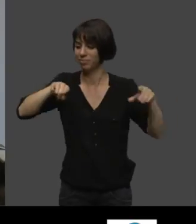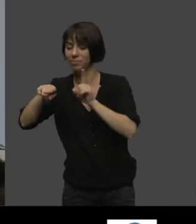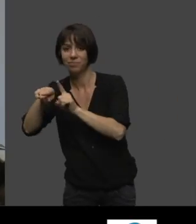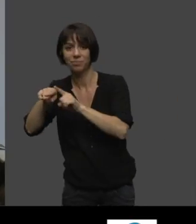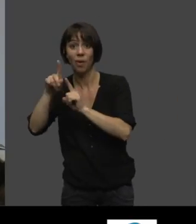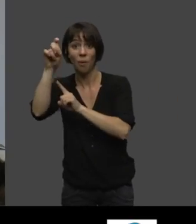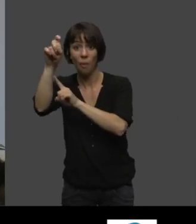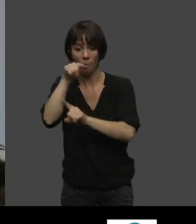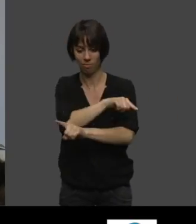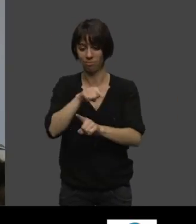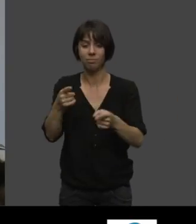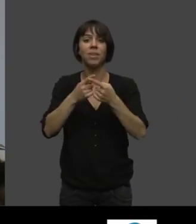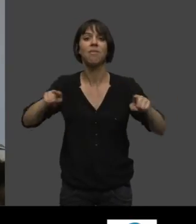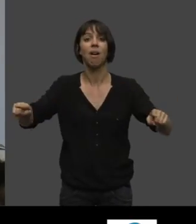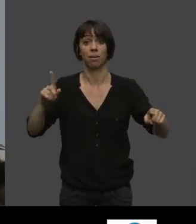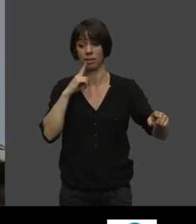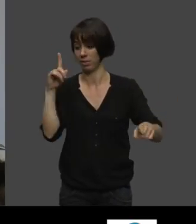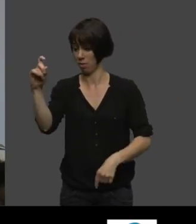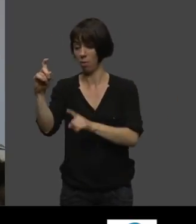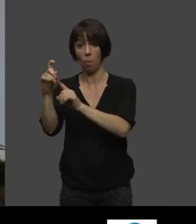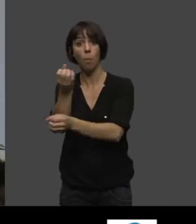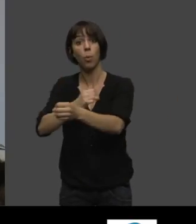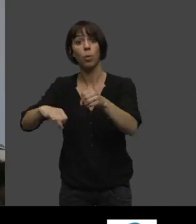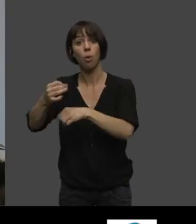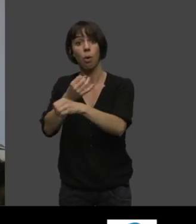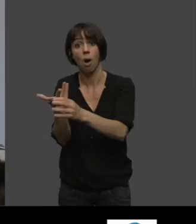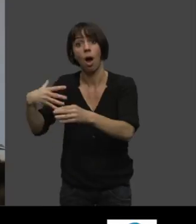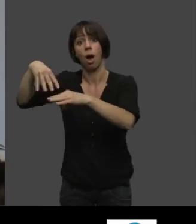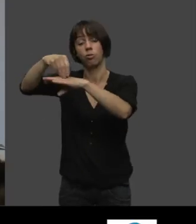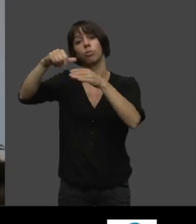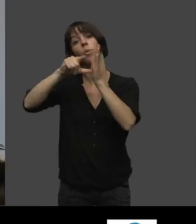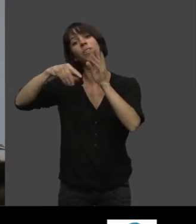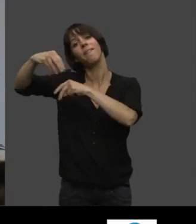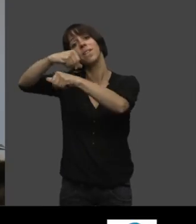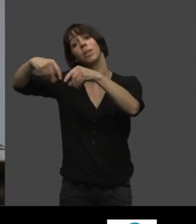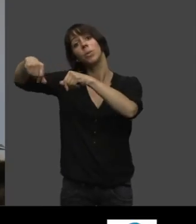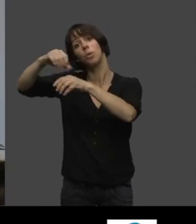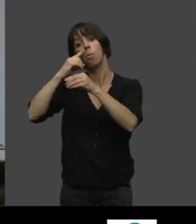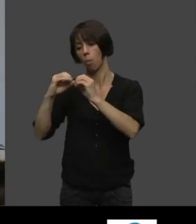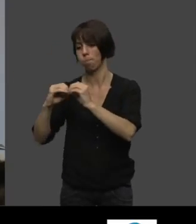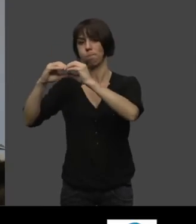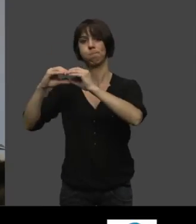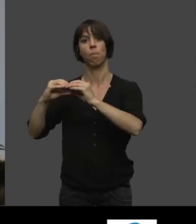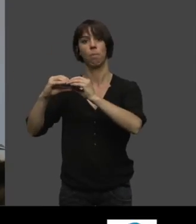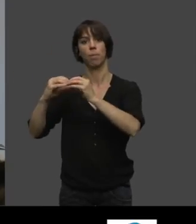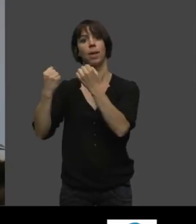comment dirais-je, épaissi, entre guillemets, avec un peu de fécule pour l'amener à la